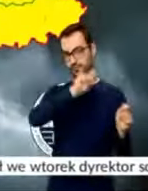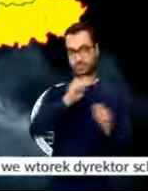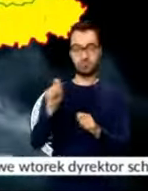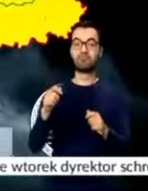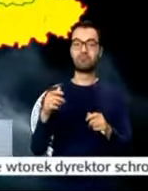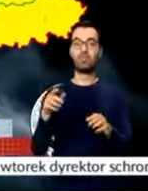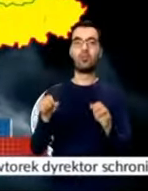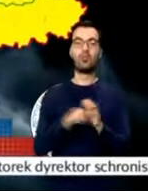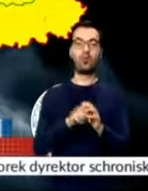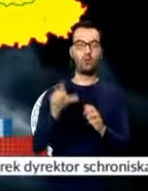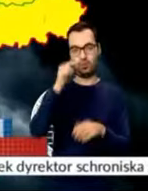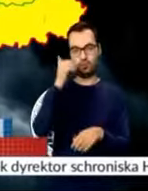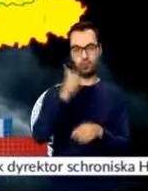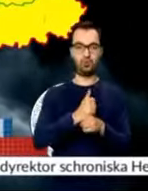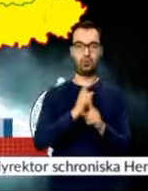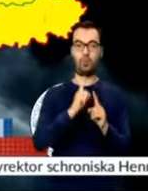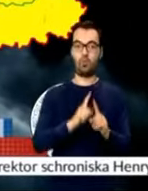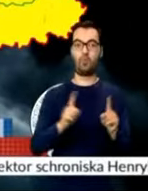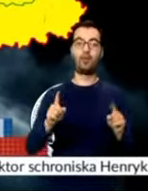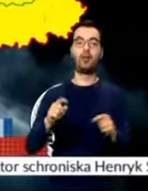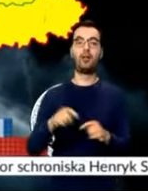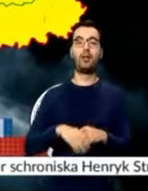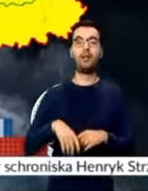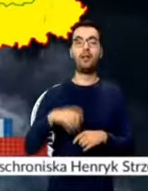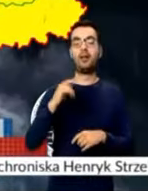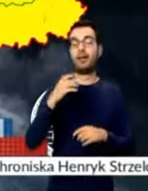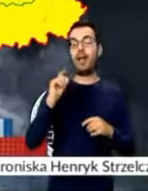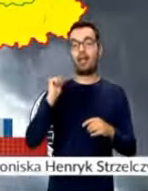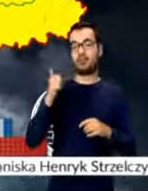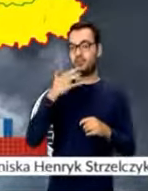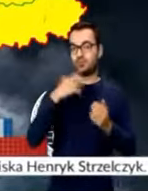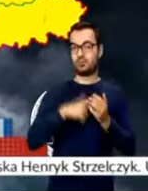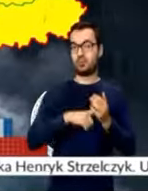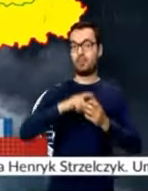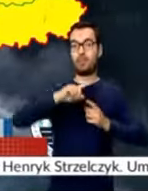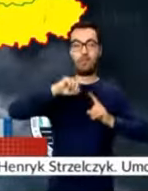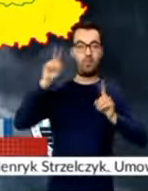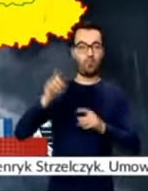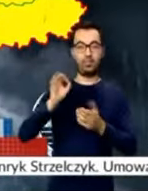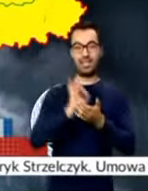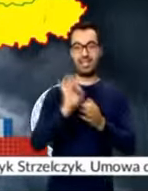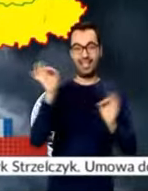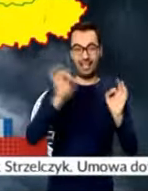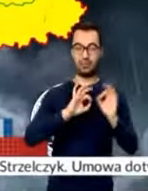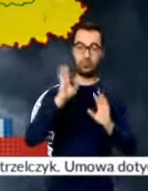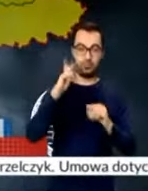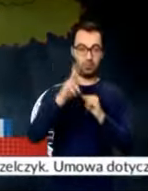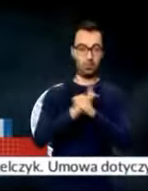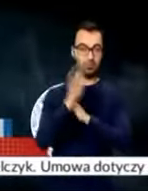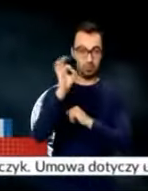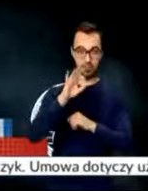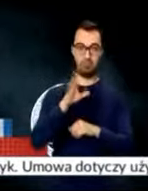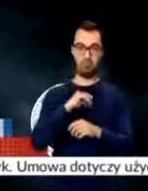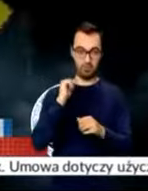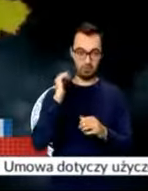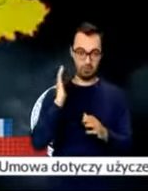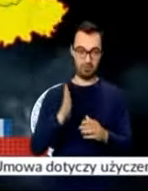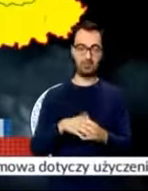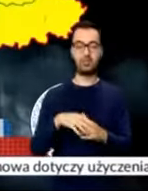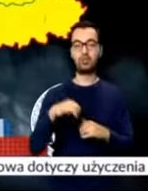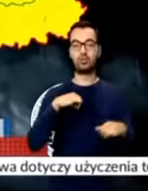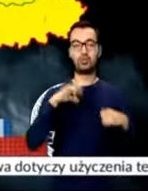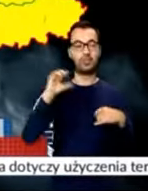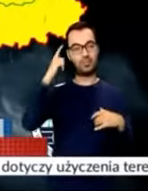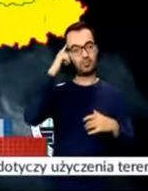do godziny drugiej w nocy. Według meteorologów szanse na gwałtowną burzę z gradem wynoszą aż 80%. Rządowe Centrum